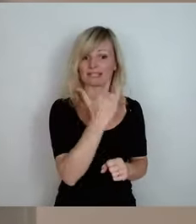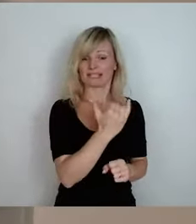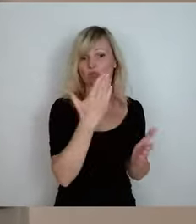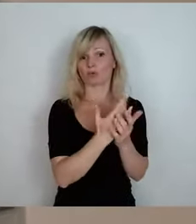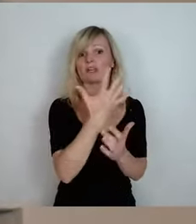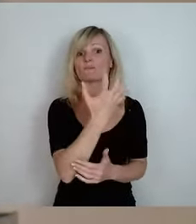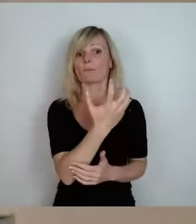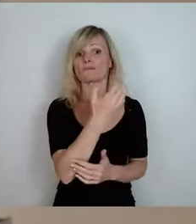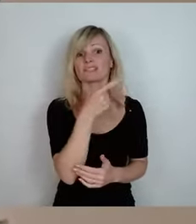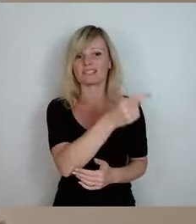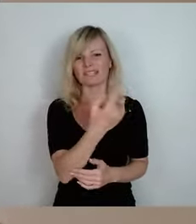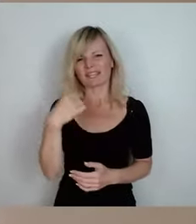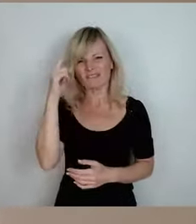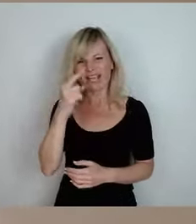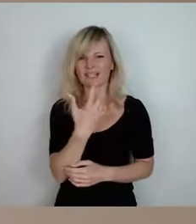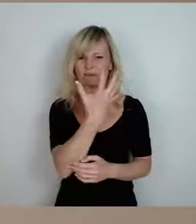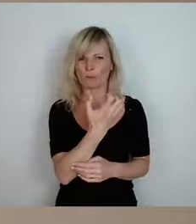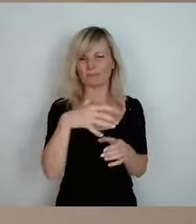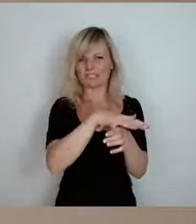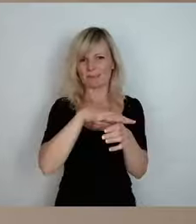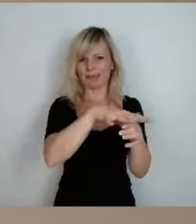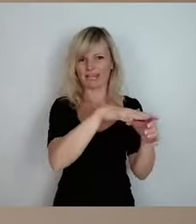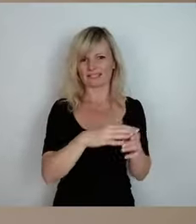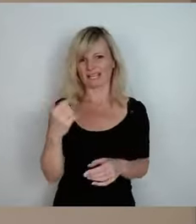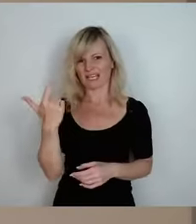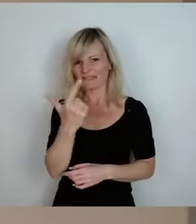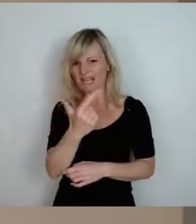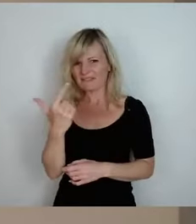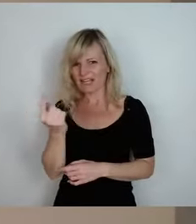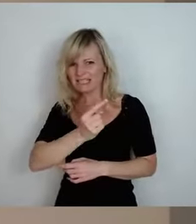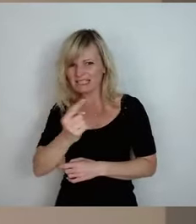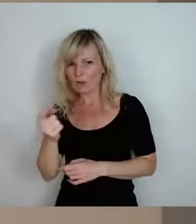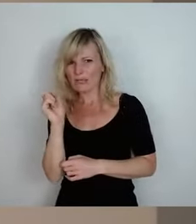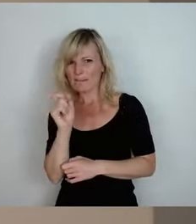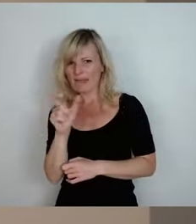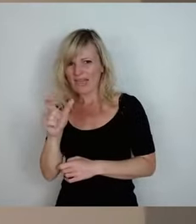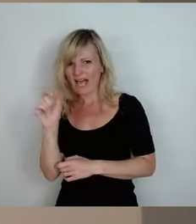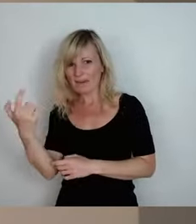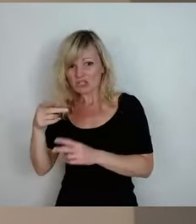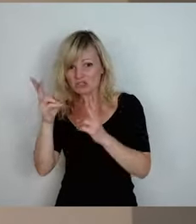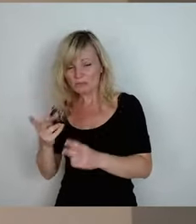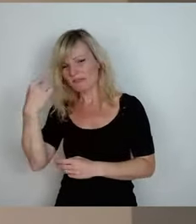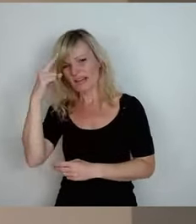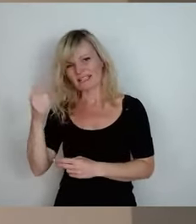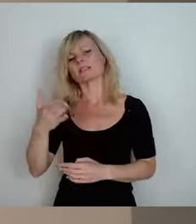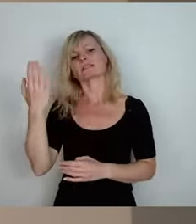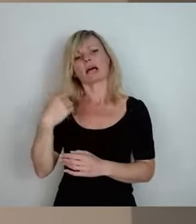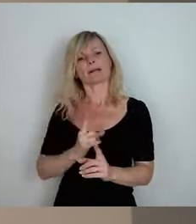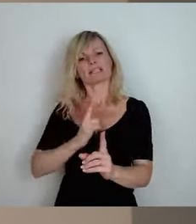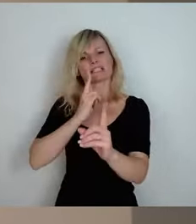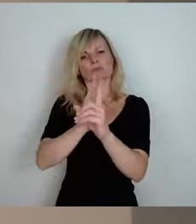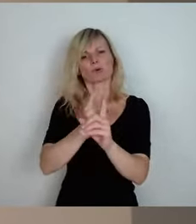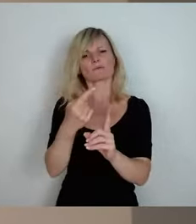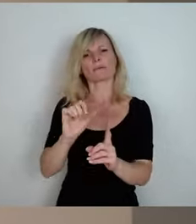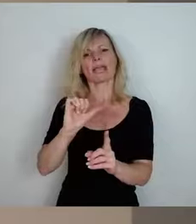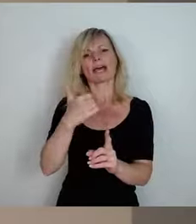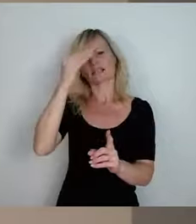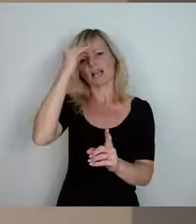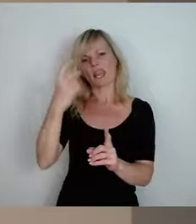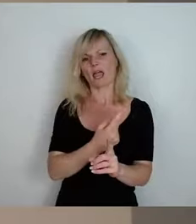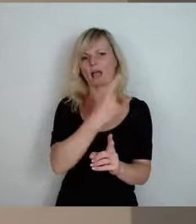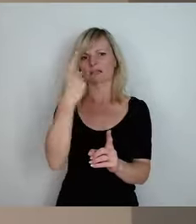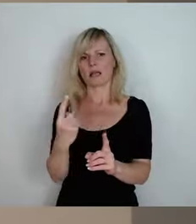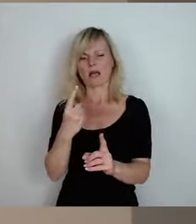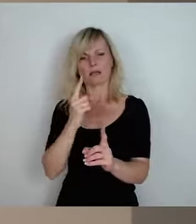22.000 stimmt, aber die, die ich dort getroffen habe, zumindest im ersten Jahrgang, waren Leute, die kamen aus Sachsen,